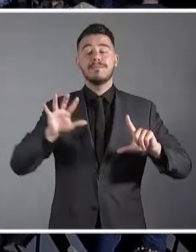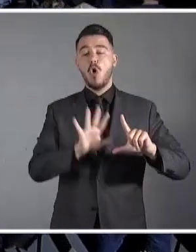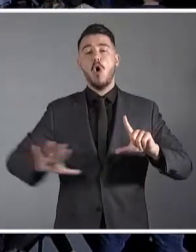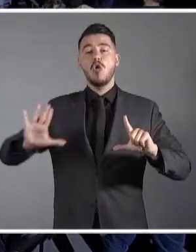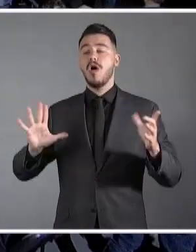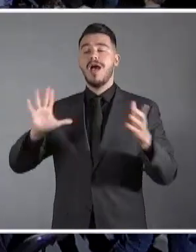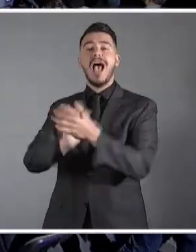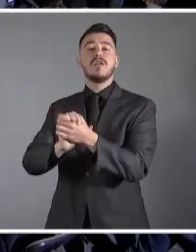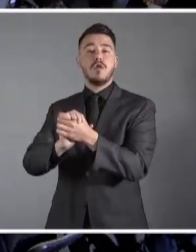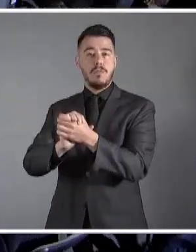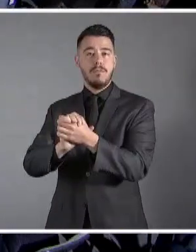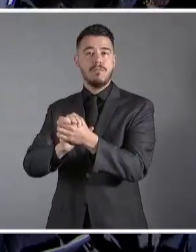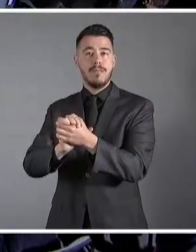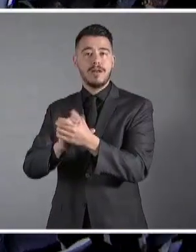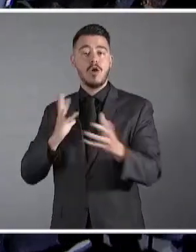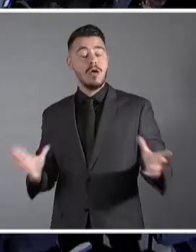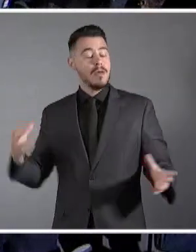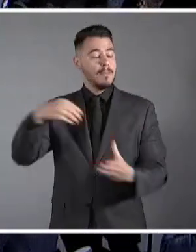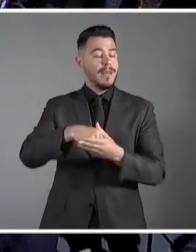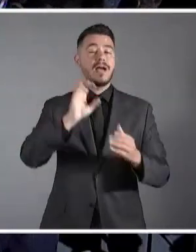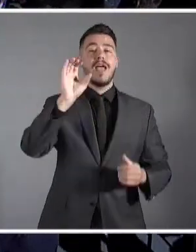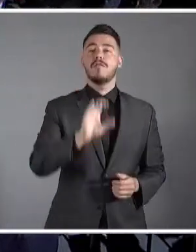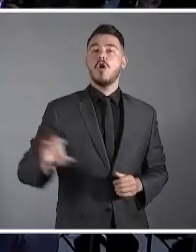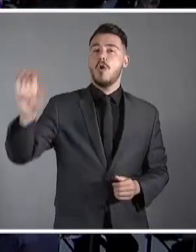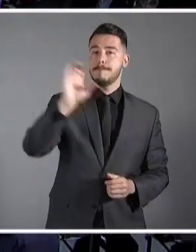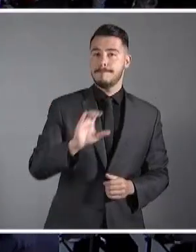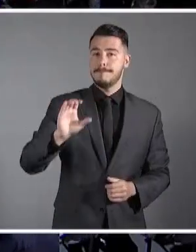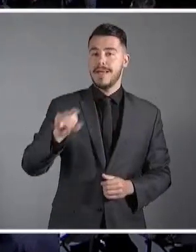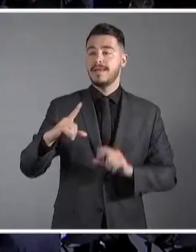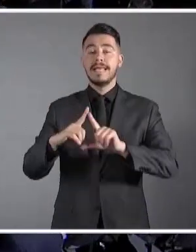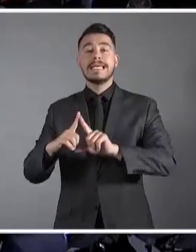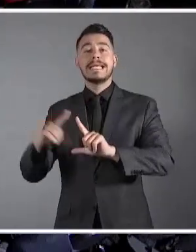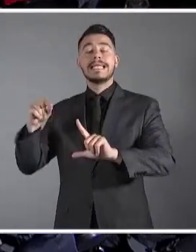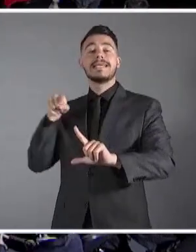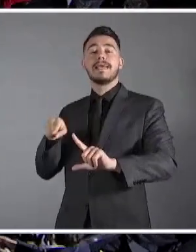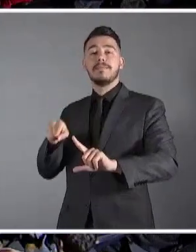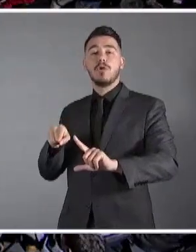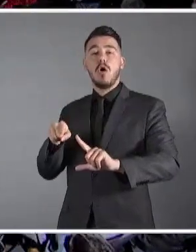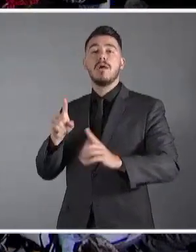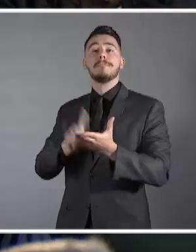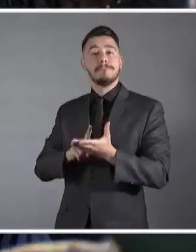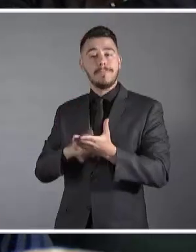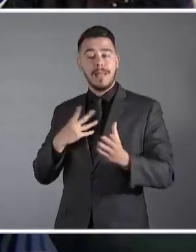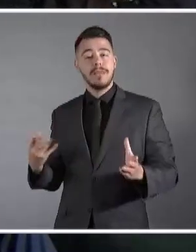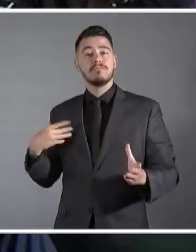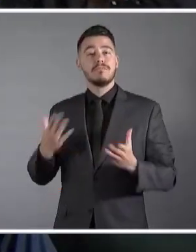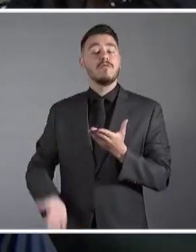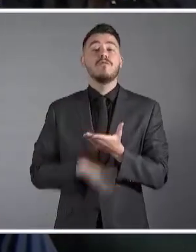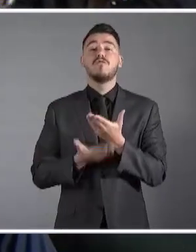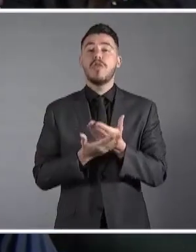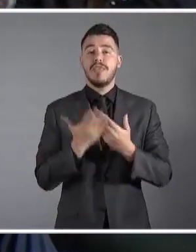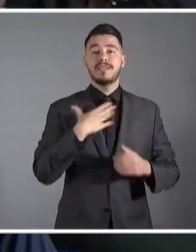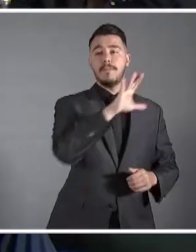Κύπρο στη θέση στην μεγάλη ευρωπαϊκή οικογένεια και να γίνει ένα από τα ισχυρότερα εργαλεία του Ευρωναντατικού Συστήματος στην Αντρολική Μεσόγειο.